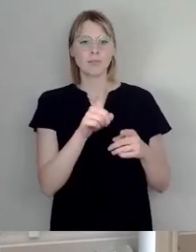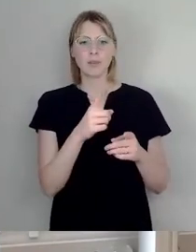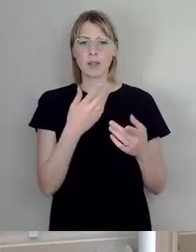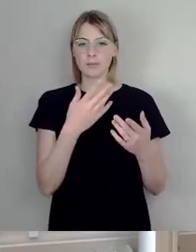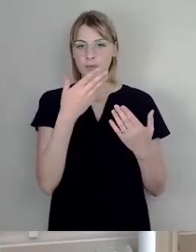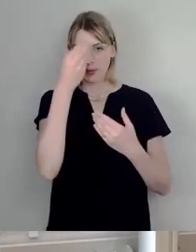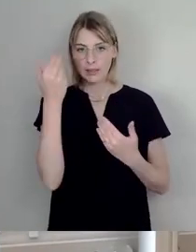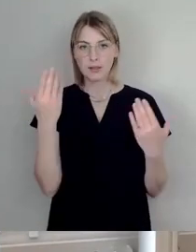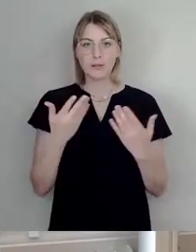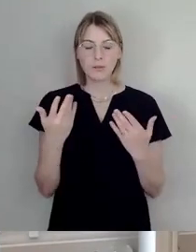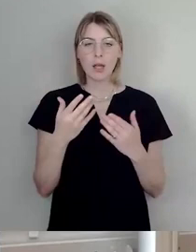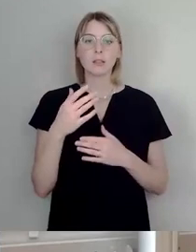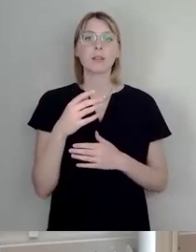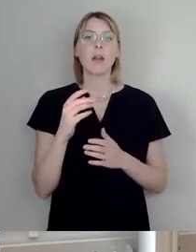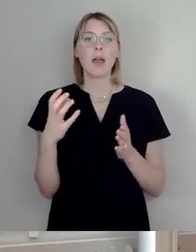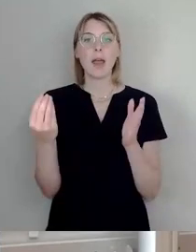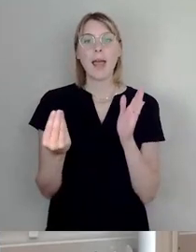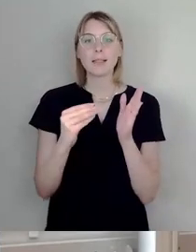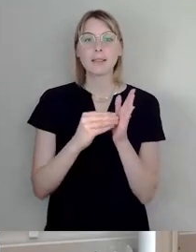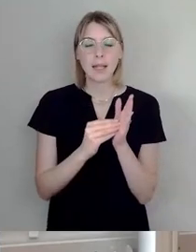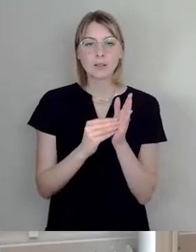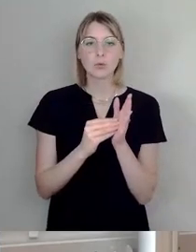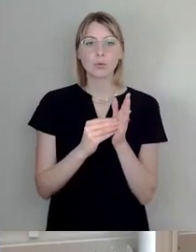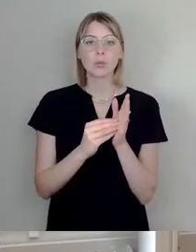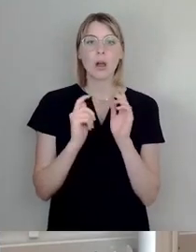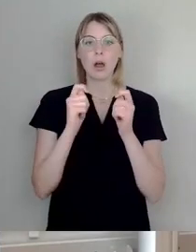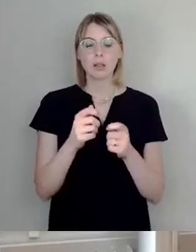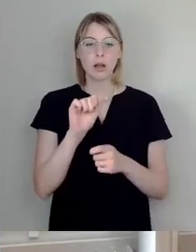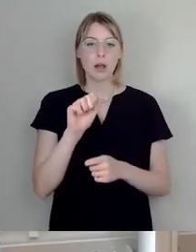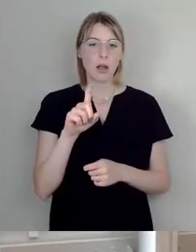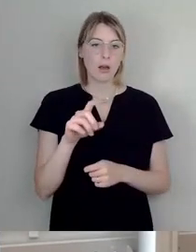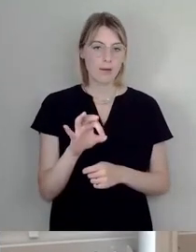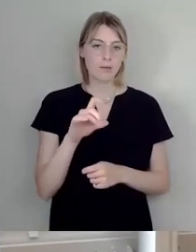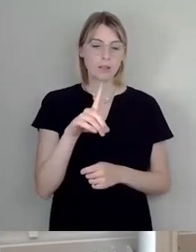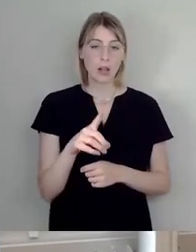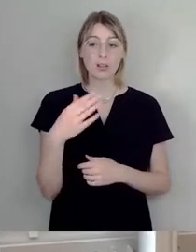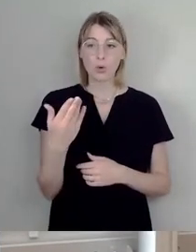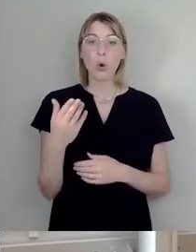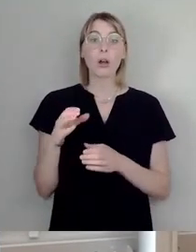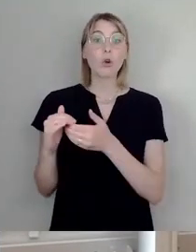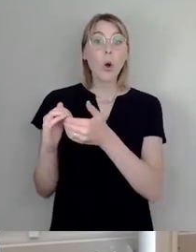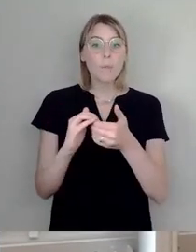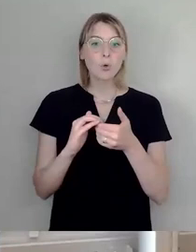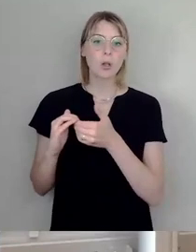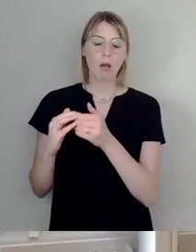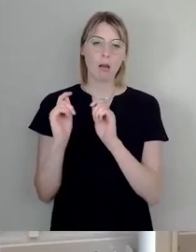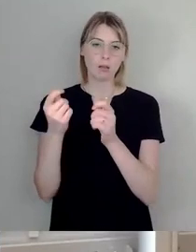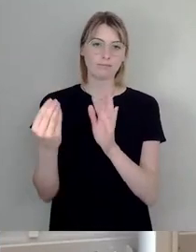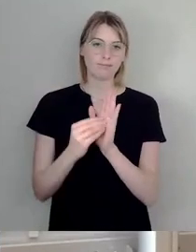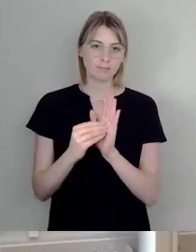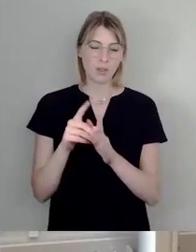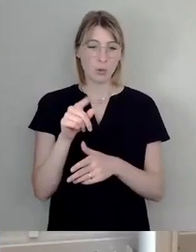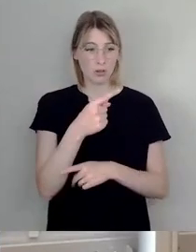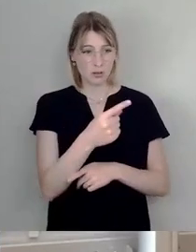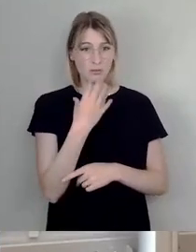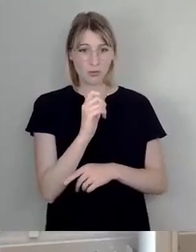kommunale Wohnungen geht. Also der Versuch, den die AfD hier mit ihrem Ersetzungsantrag starten will, ist der